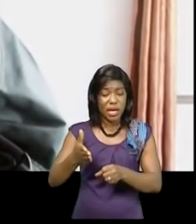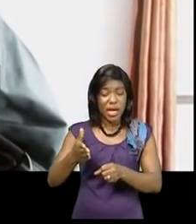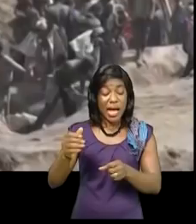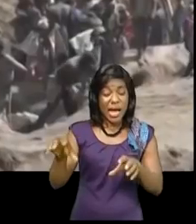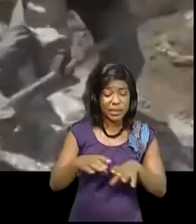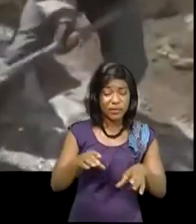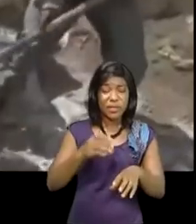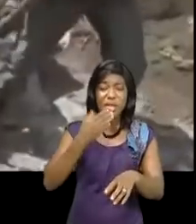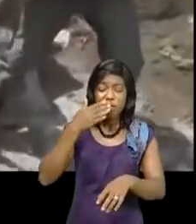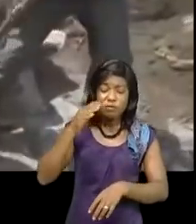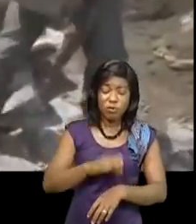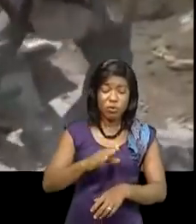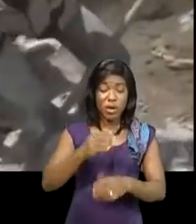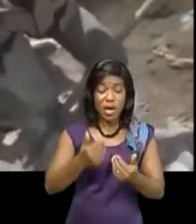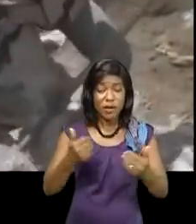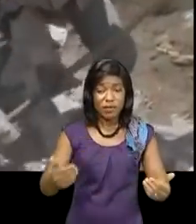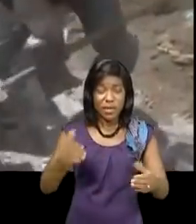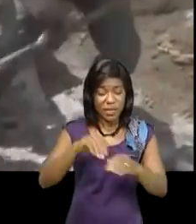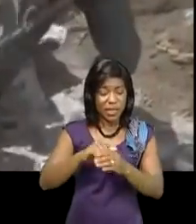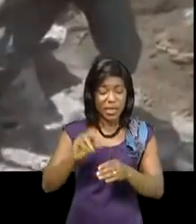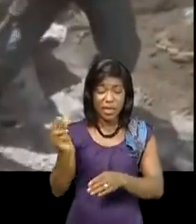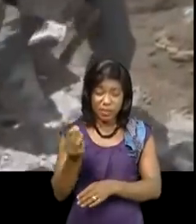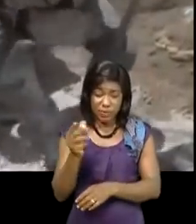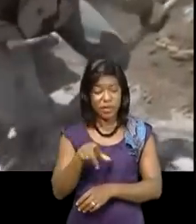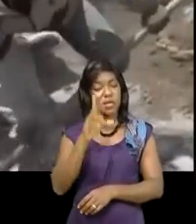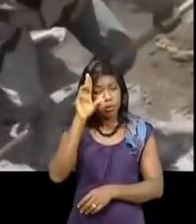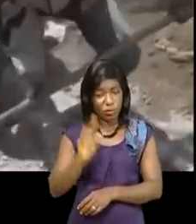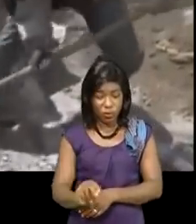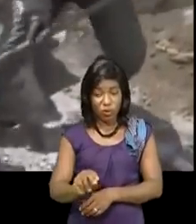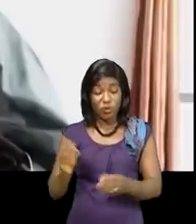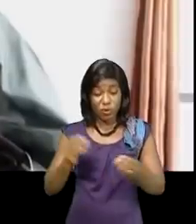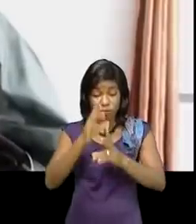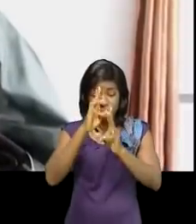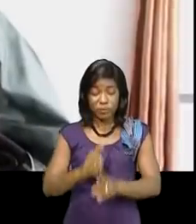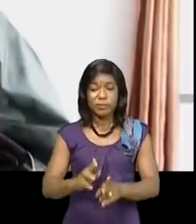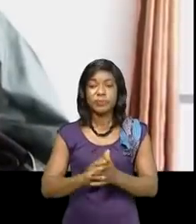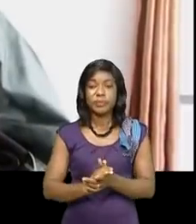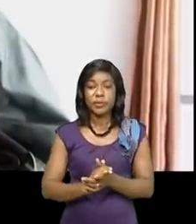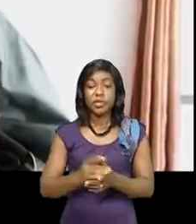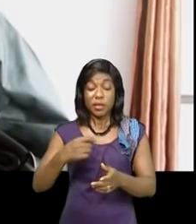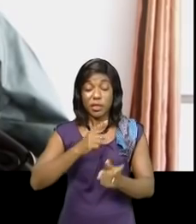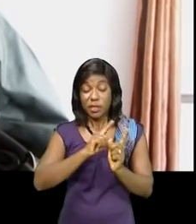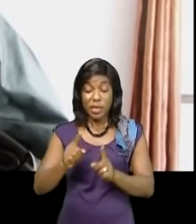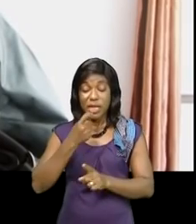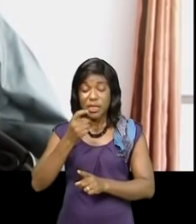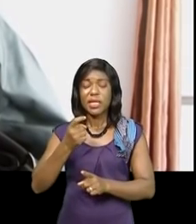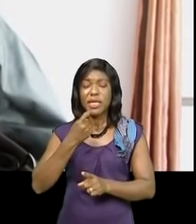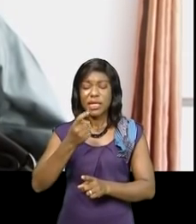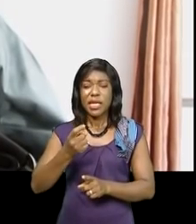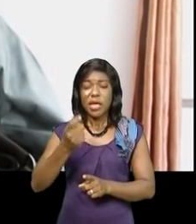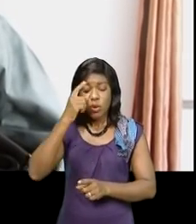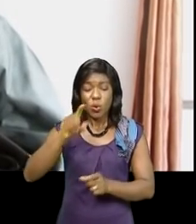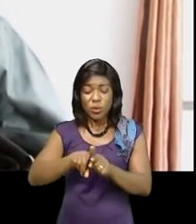qu'est le travail des enfants dans les mines C'est avec des hommages le plus différents que je suis en train de saluer et de